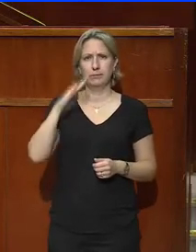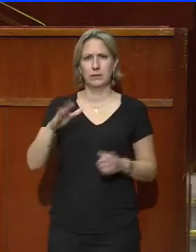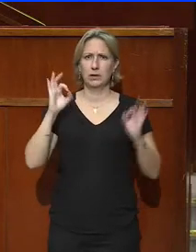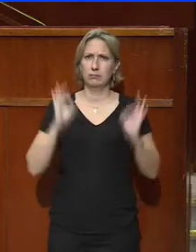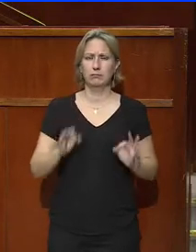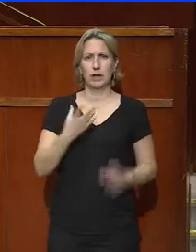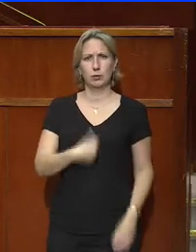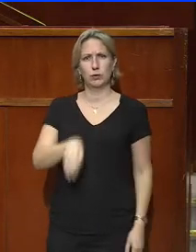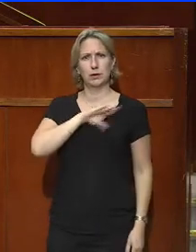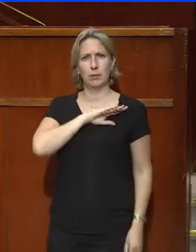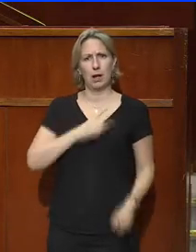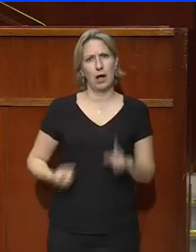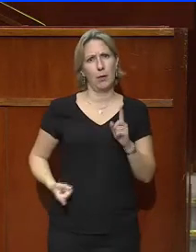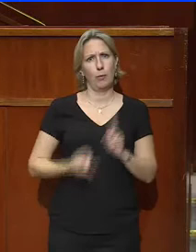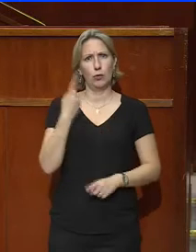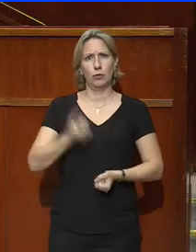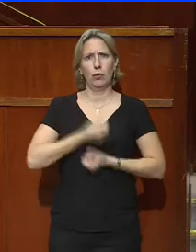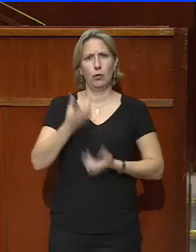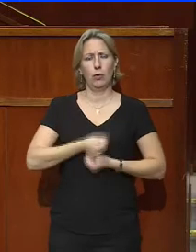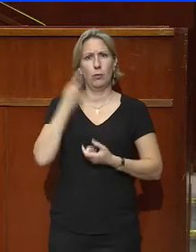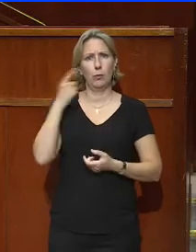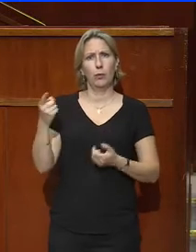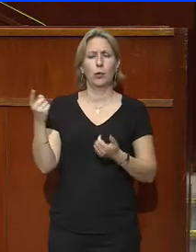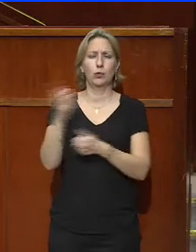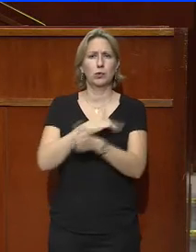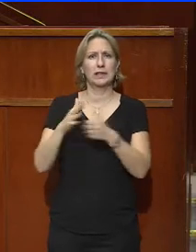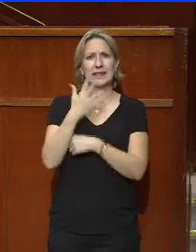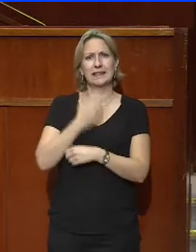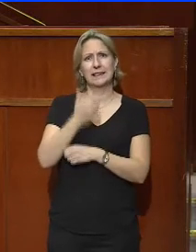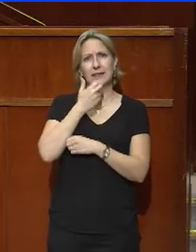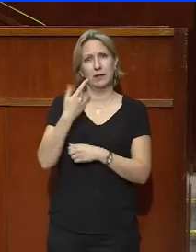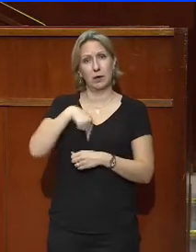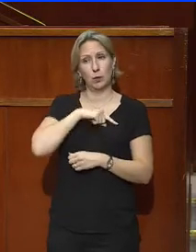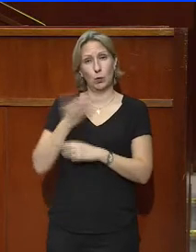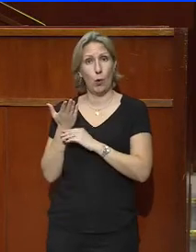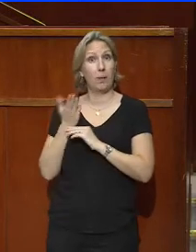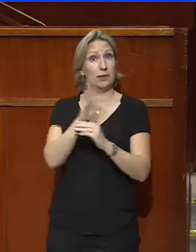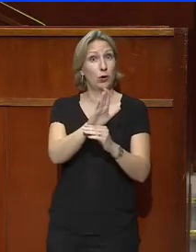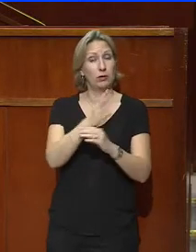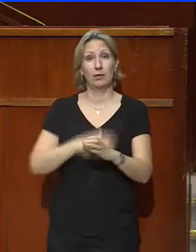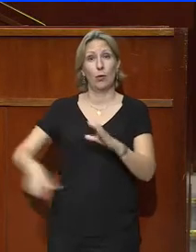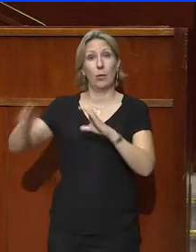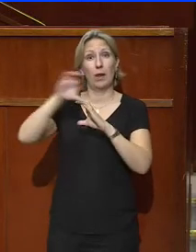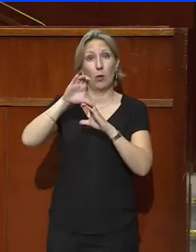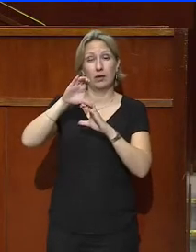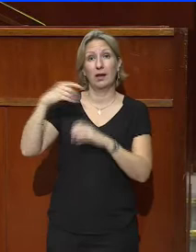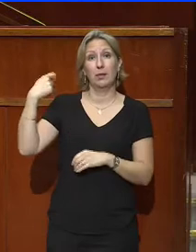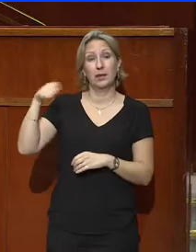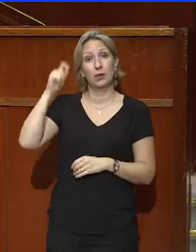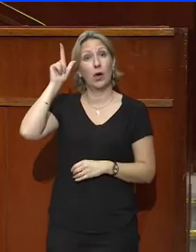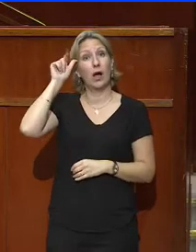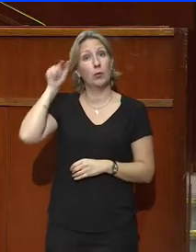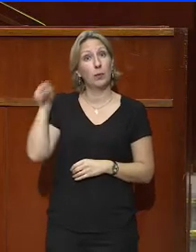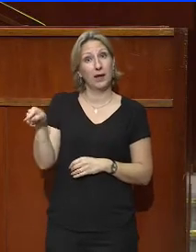propos, l'attention portée à la société civile organisée que nous représentons et la complémentarité que le Président de la